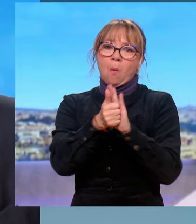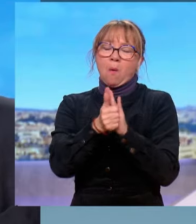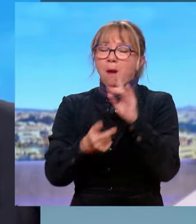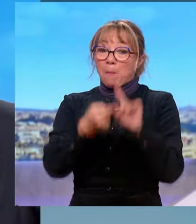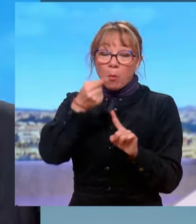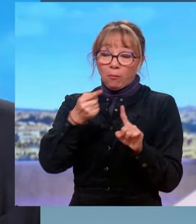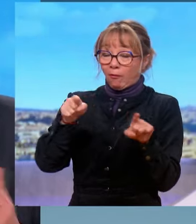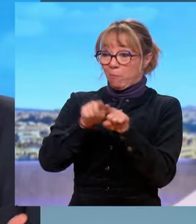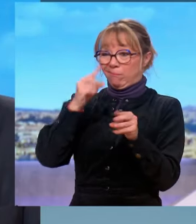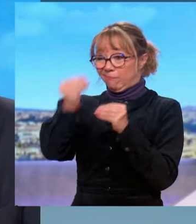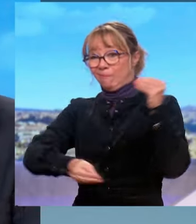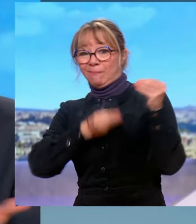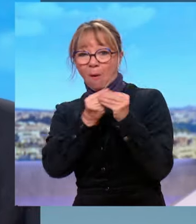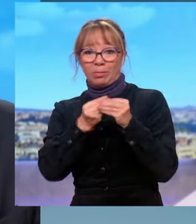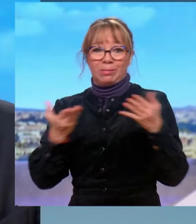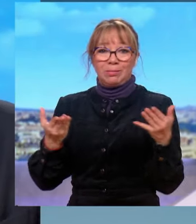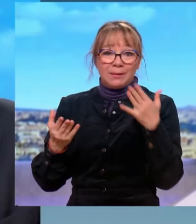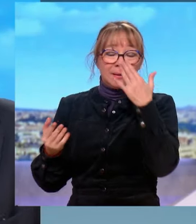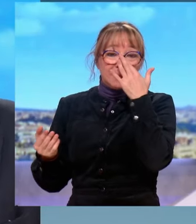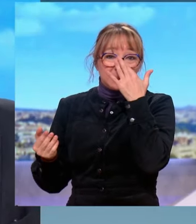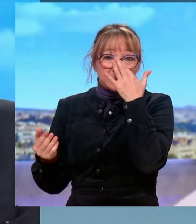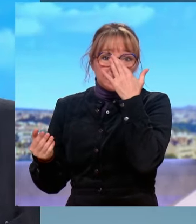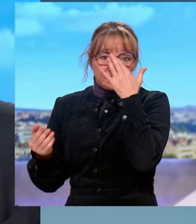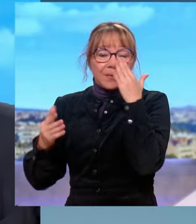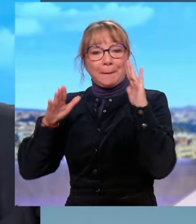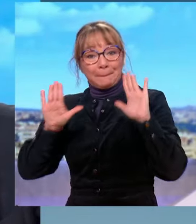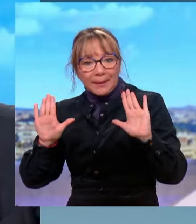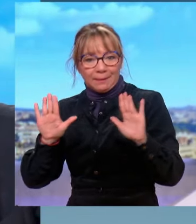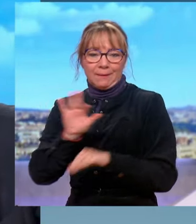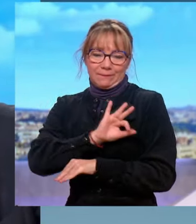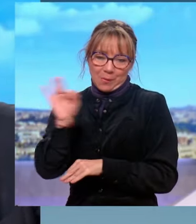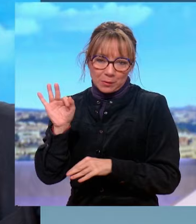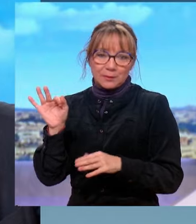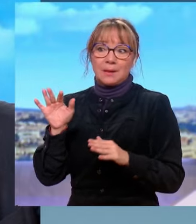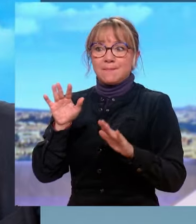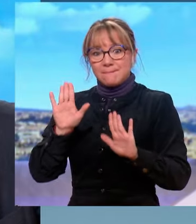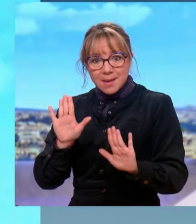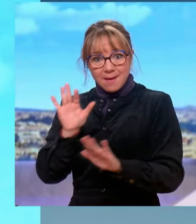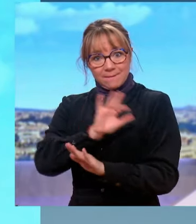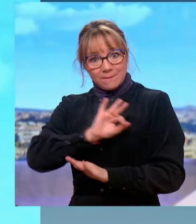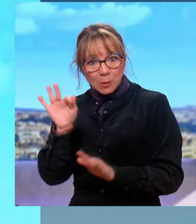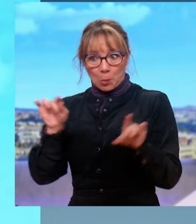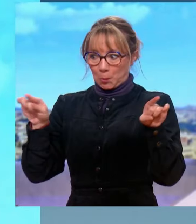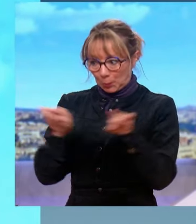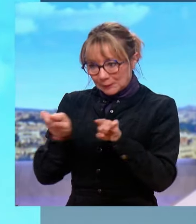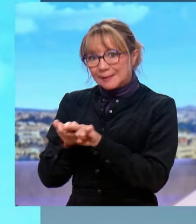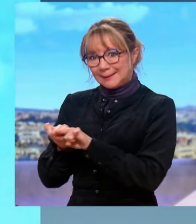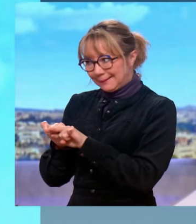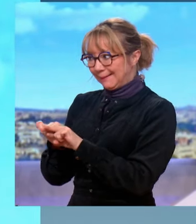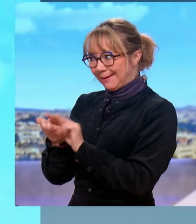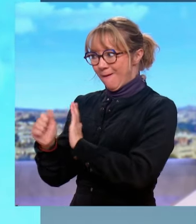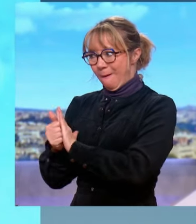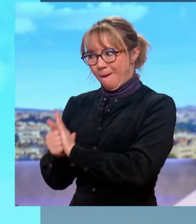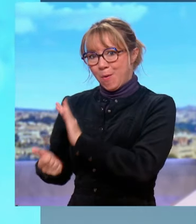partout dans le monde. Mais que peut faire l'Europe ? président de la Commission des Affaires européennes. Mais la France a un rôle extrêmement important au Proche-Orient.